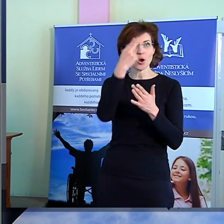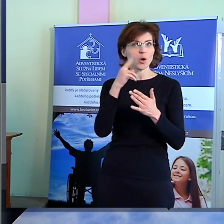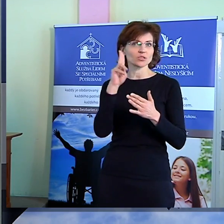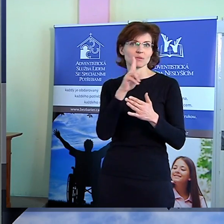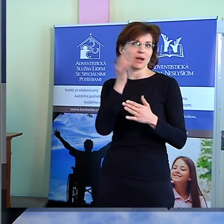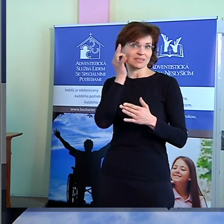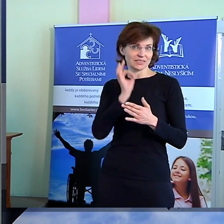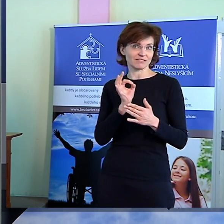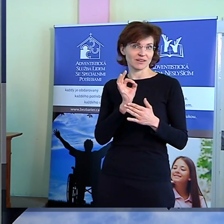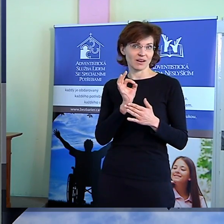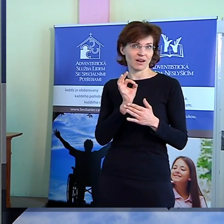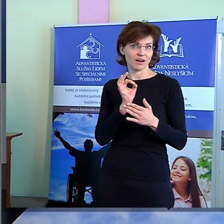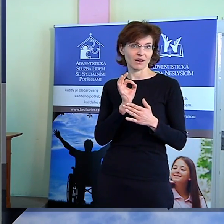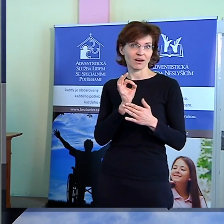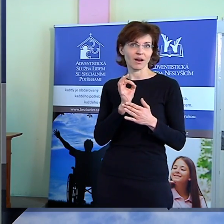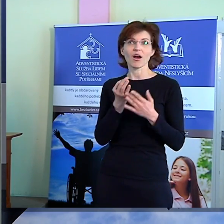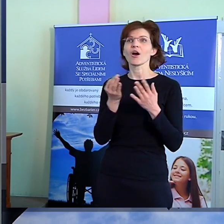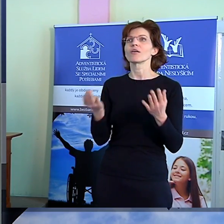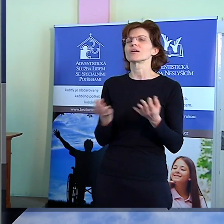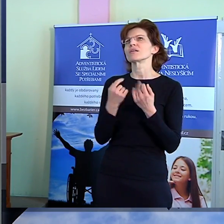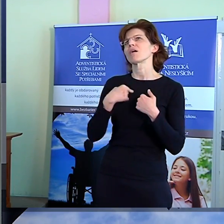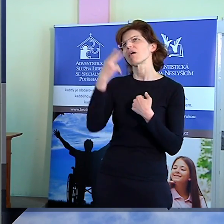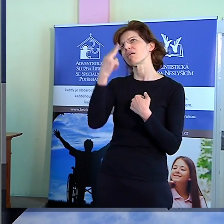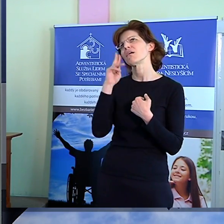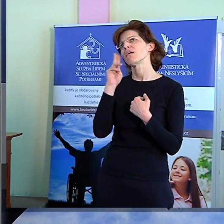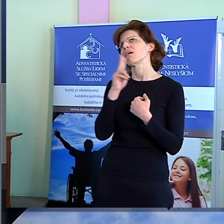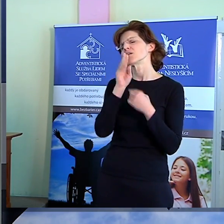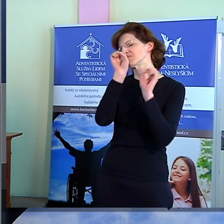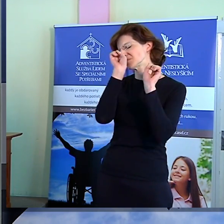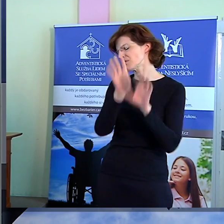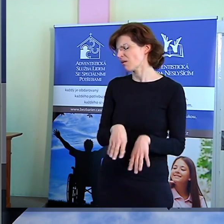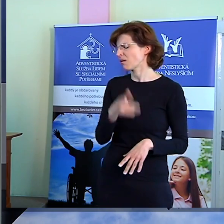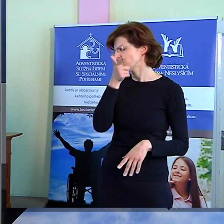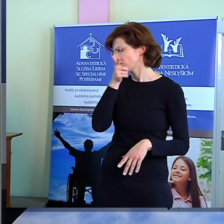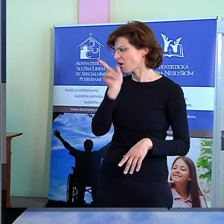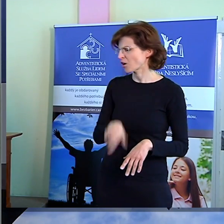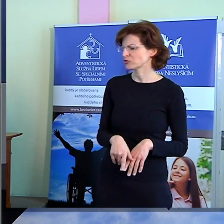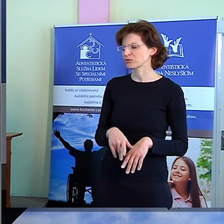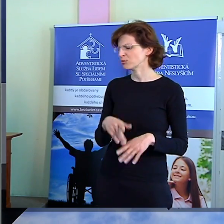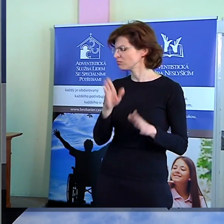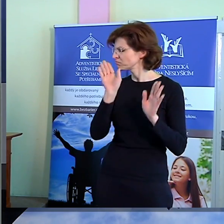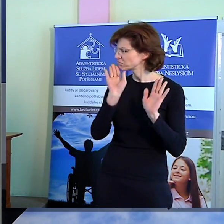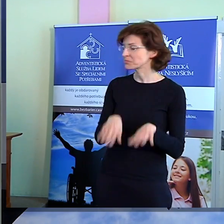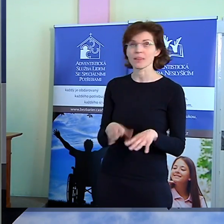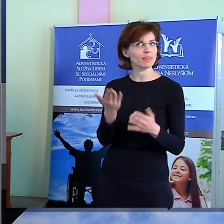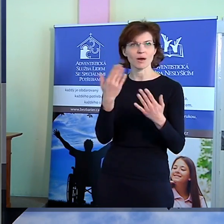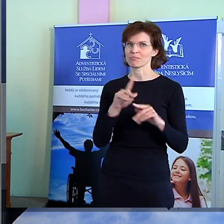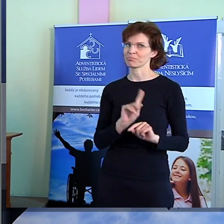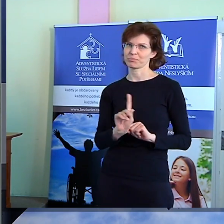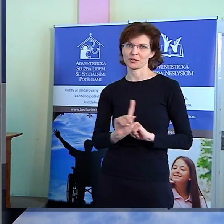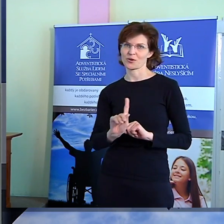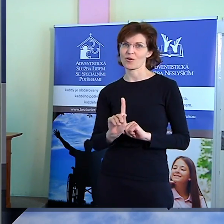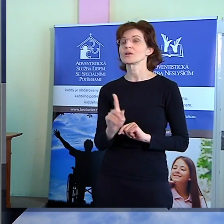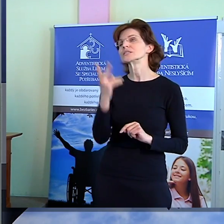dívka, která věci nevzdala. Nezabalila to. Nutno říct, že na začátku, díky